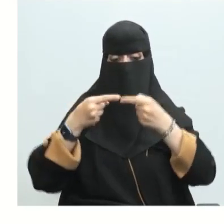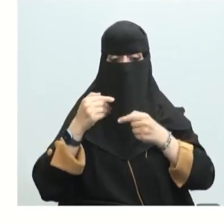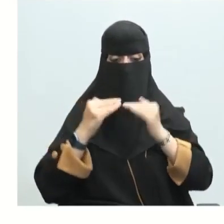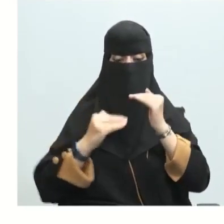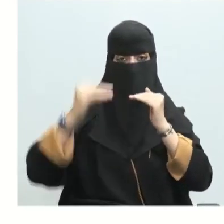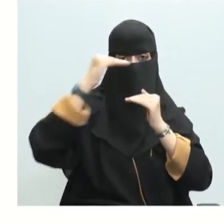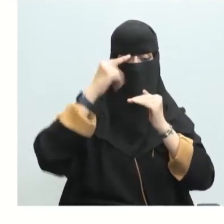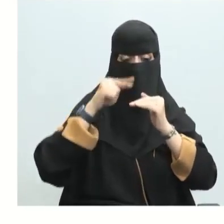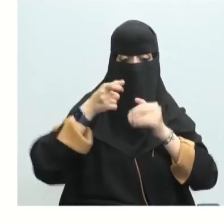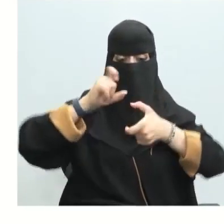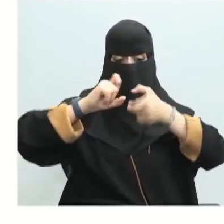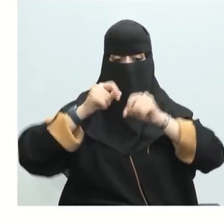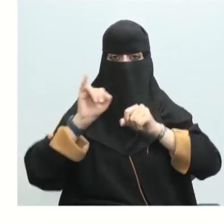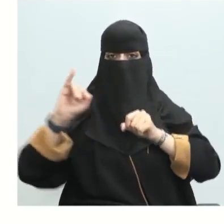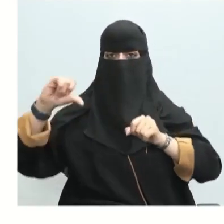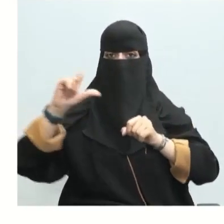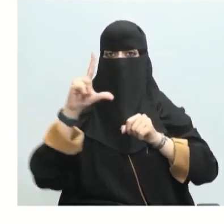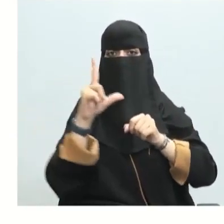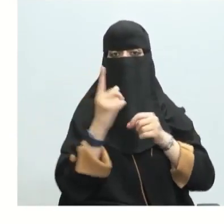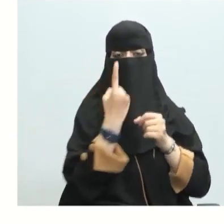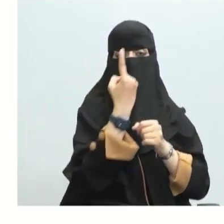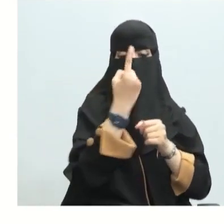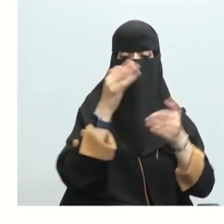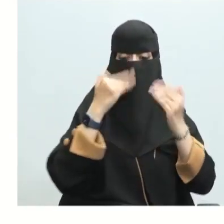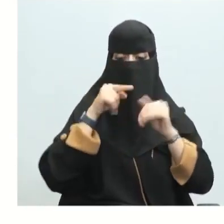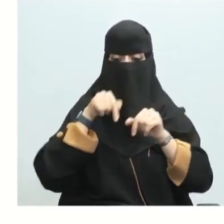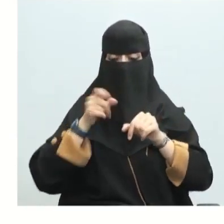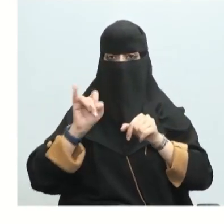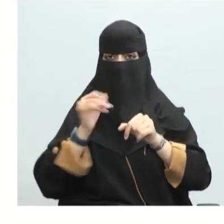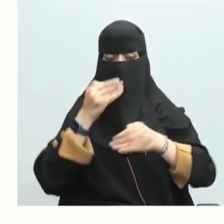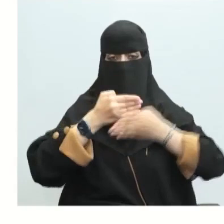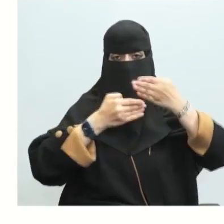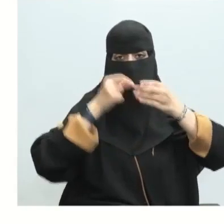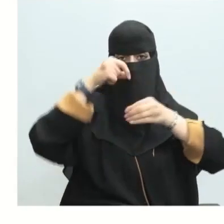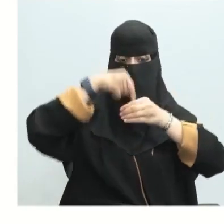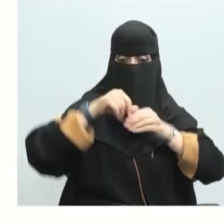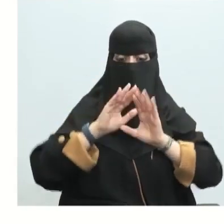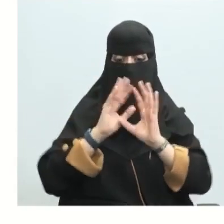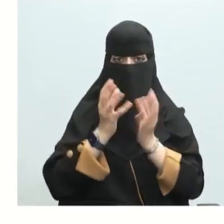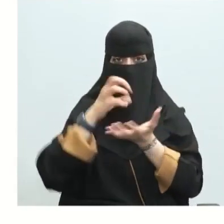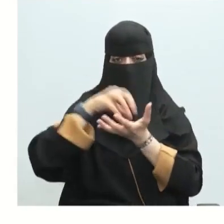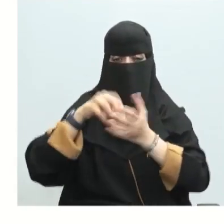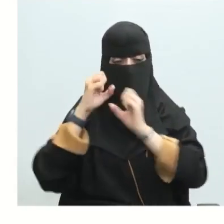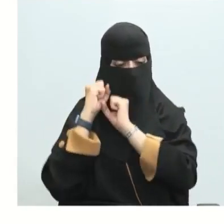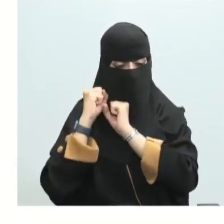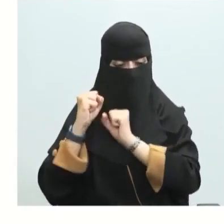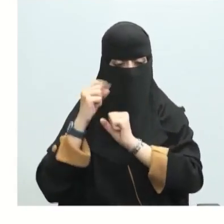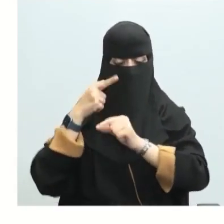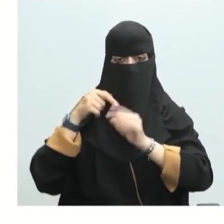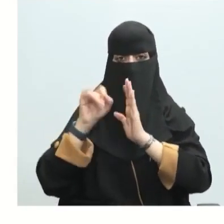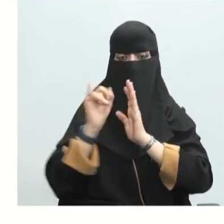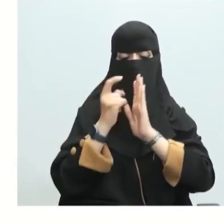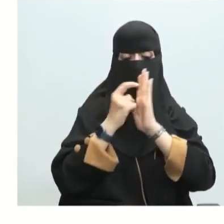الحراري الذي يرافق تكوين واحد مول من المركب لدينا نوت إذن ظروف قياسية